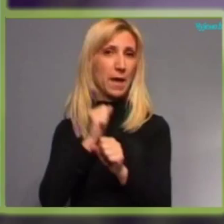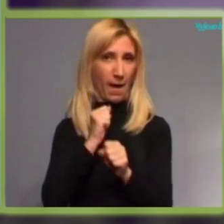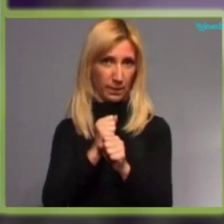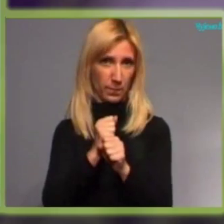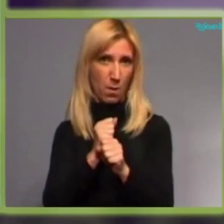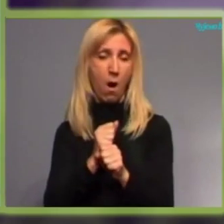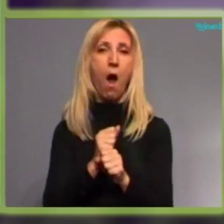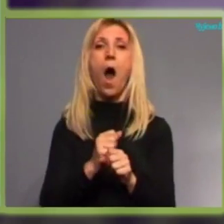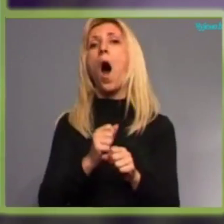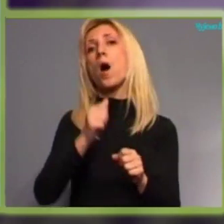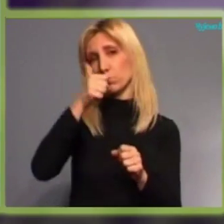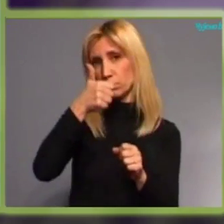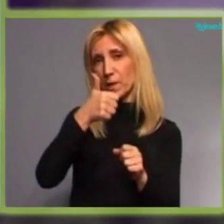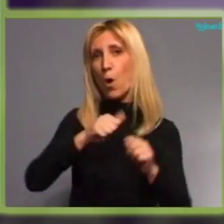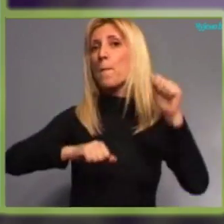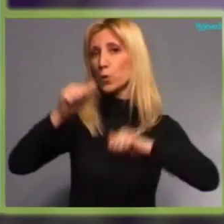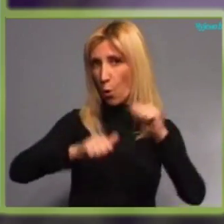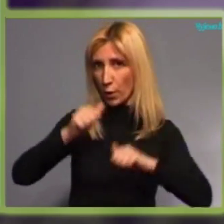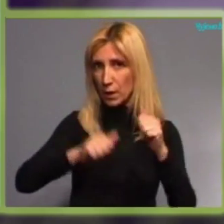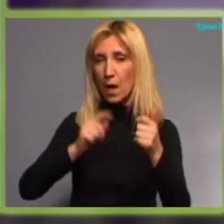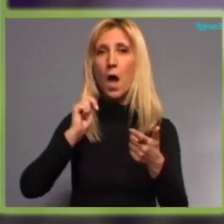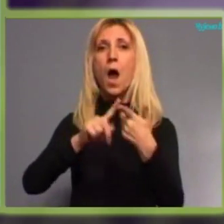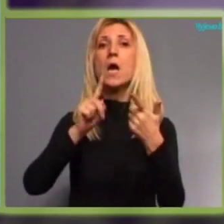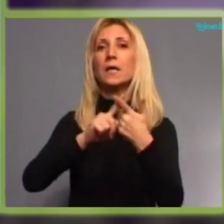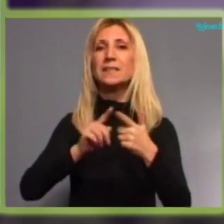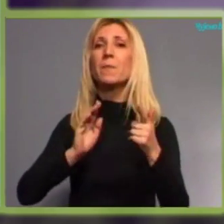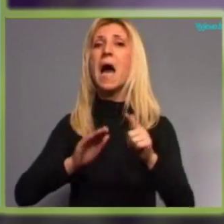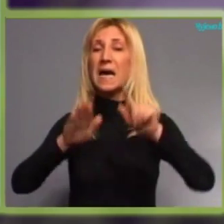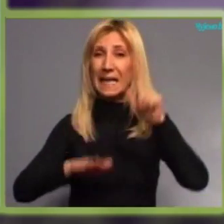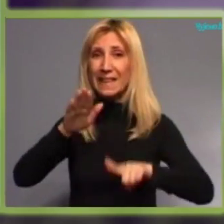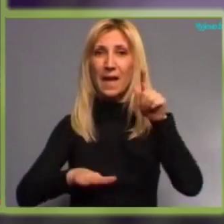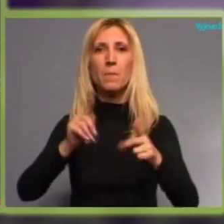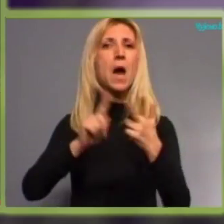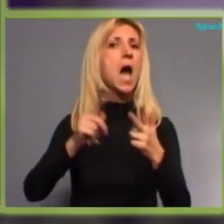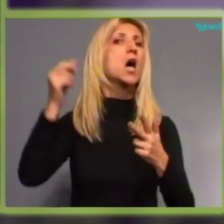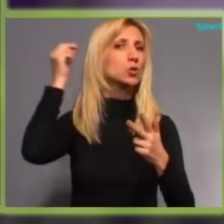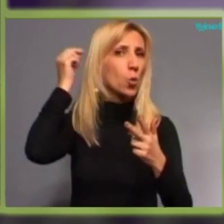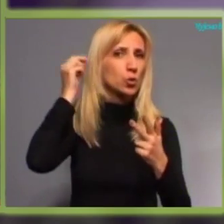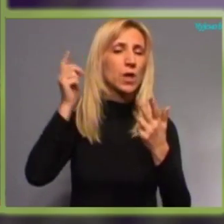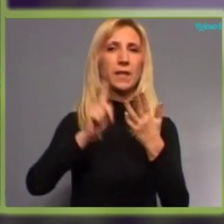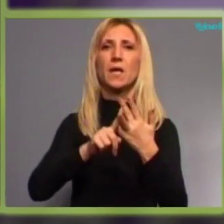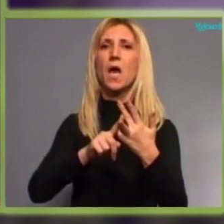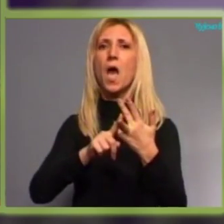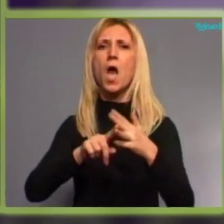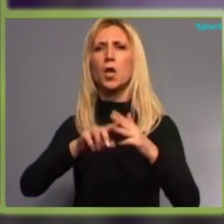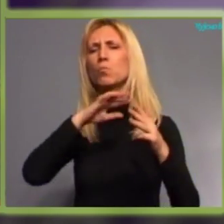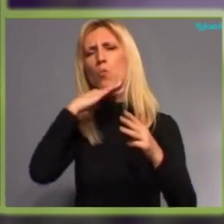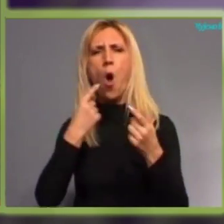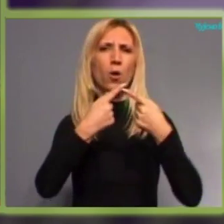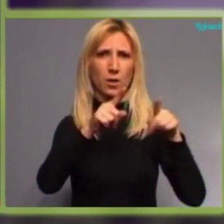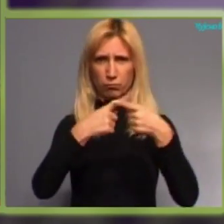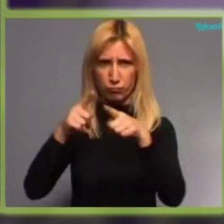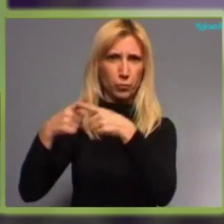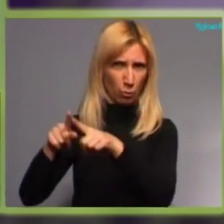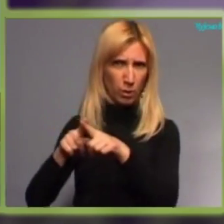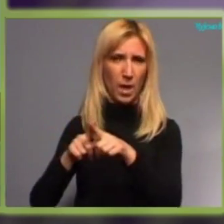su motorika, zatim ritam, zatim slušanje i mnogi drugi. I to su